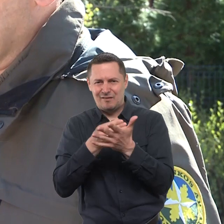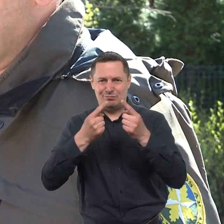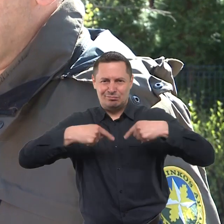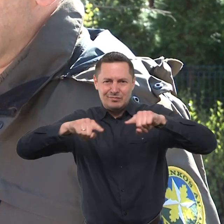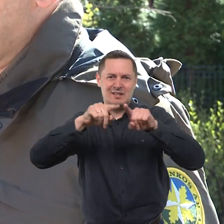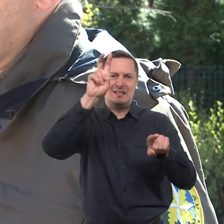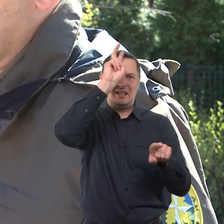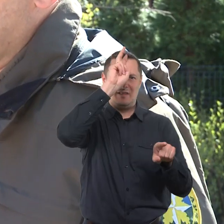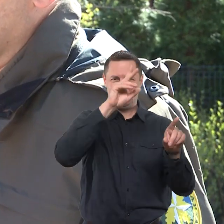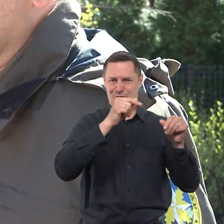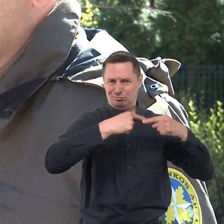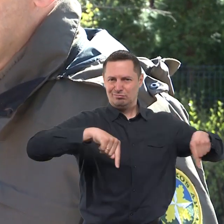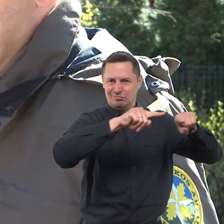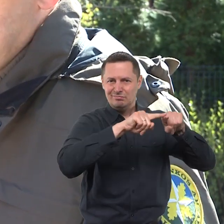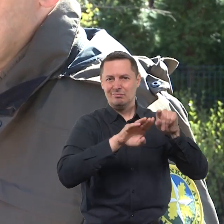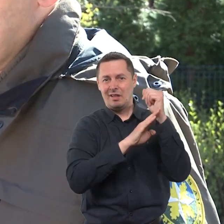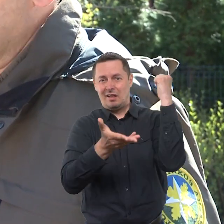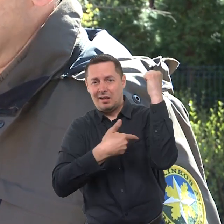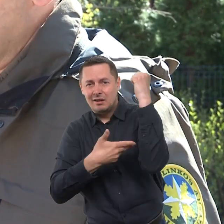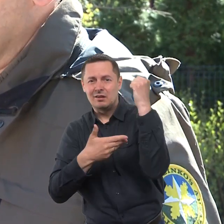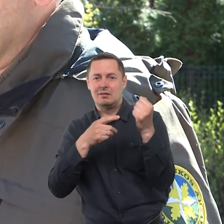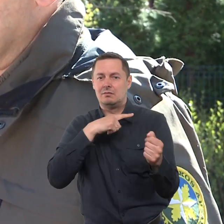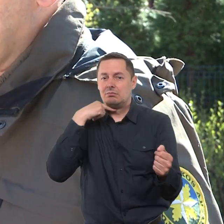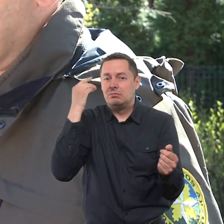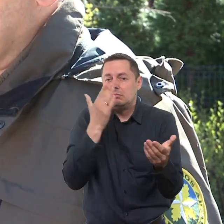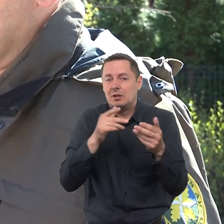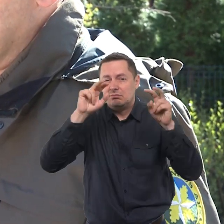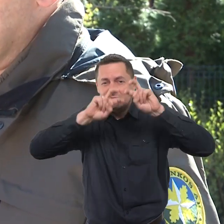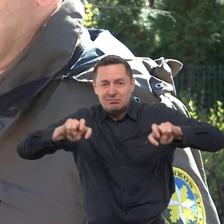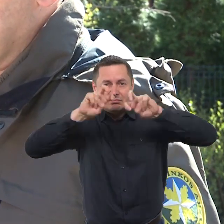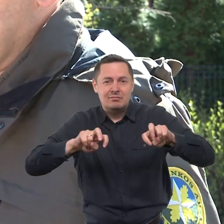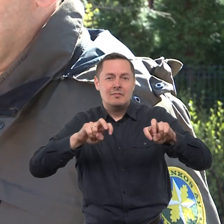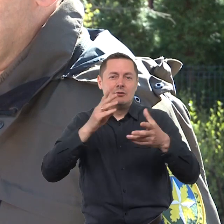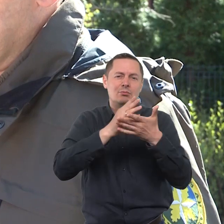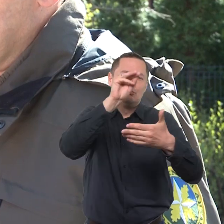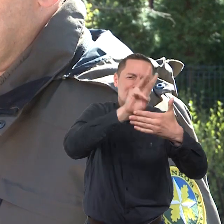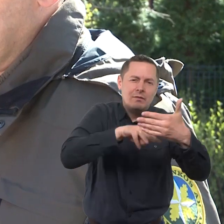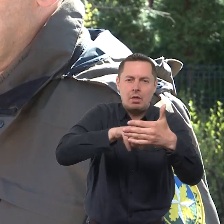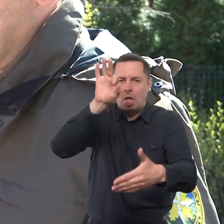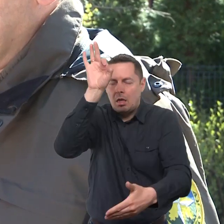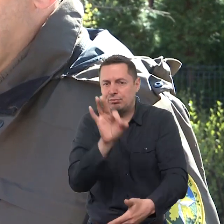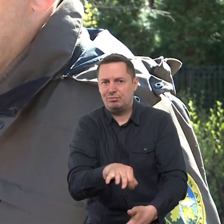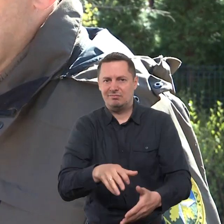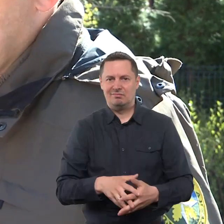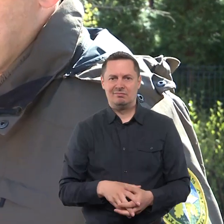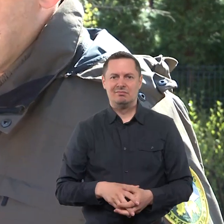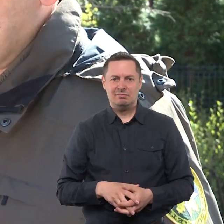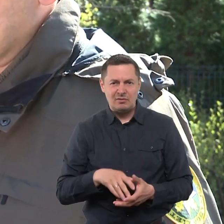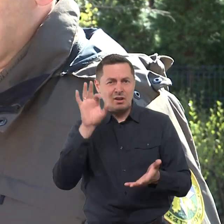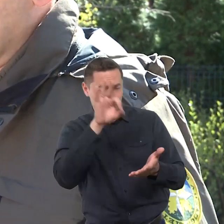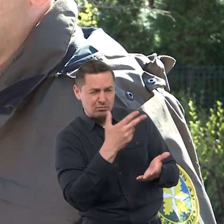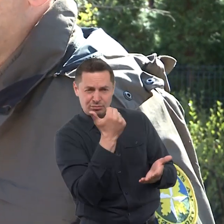sakykime, valstybinėje žemėje išpjautus. Nu, turėm tokius dalykus, skiriam baudas. O ar dažnai pasitaiko daug tokių pranešių? Daug.